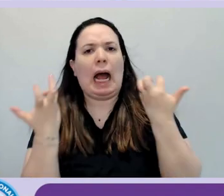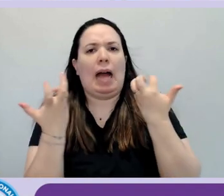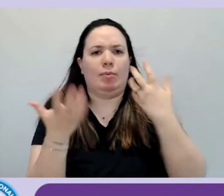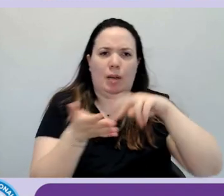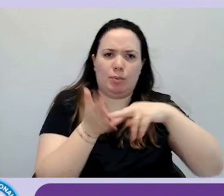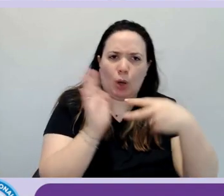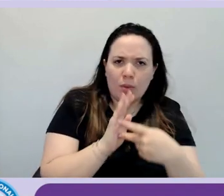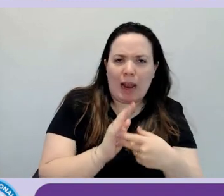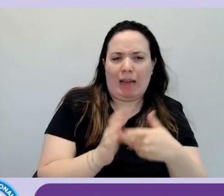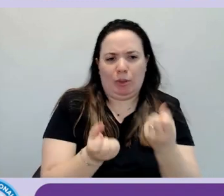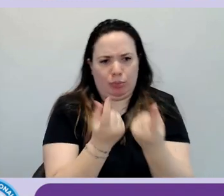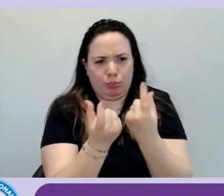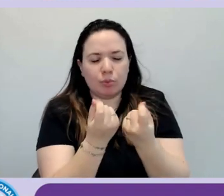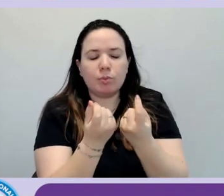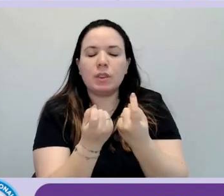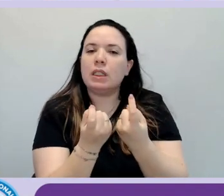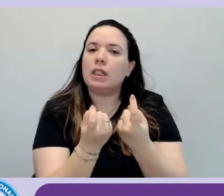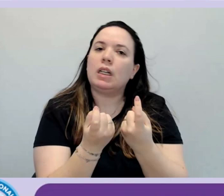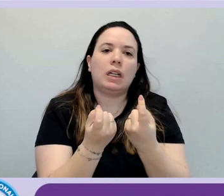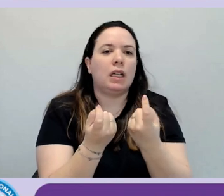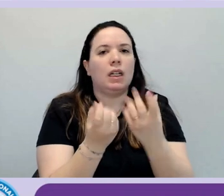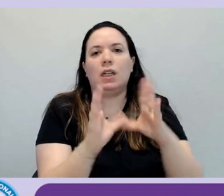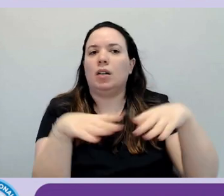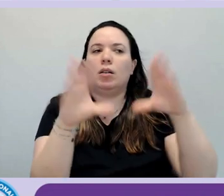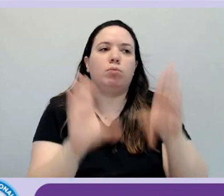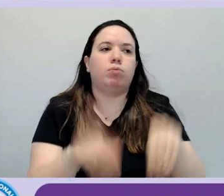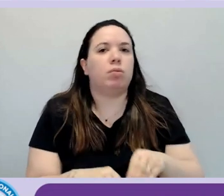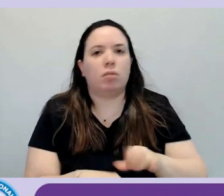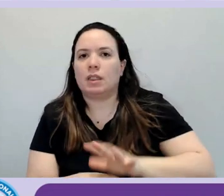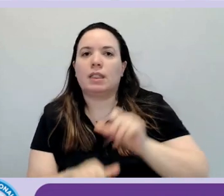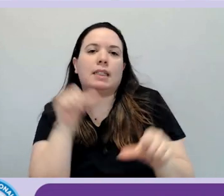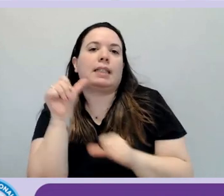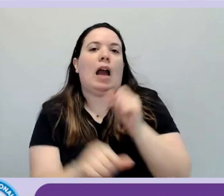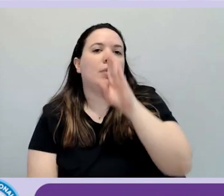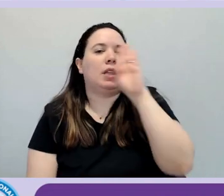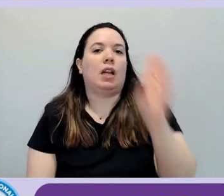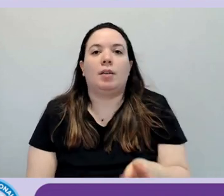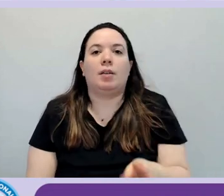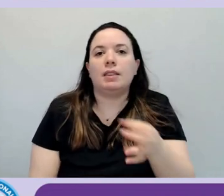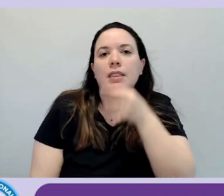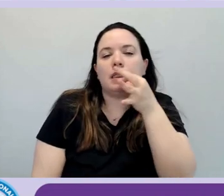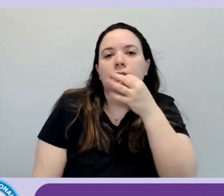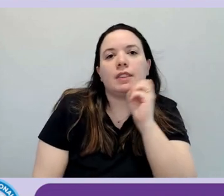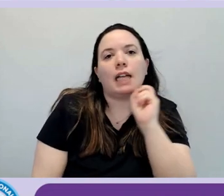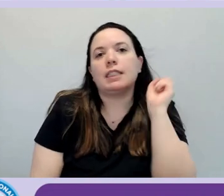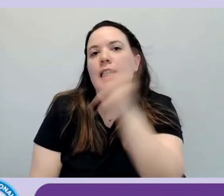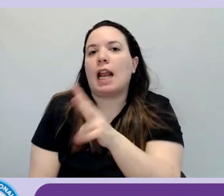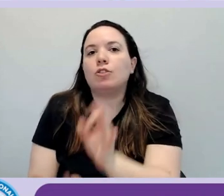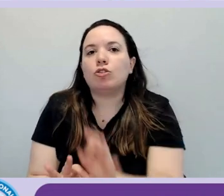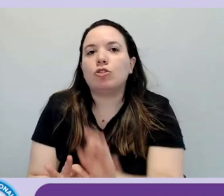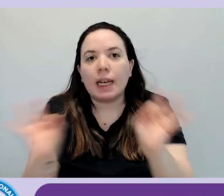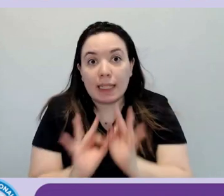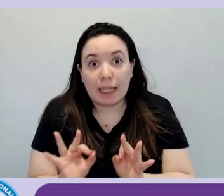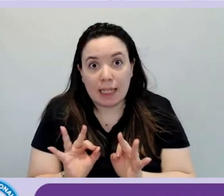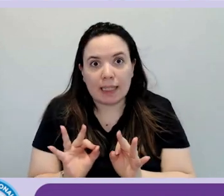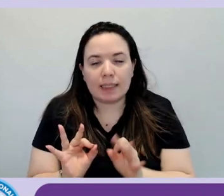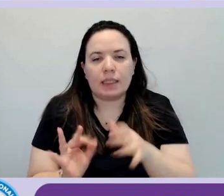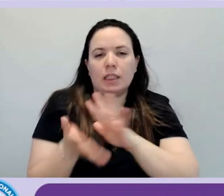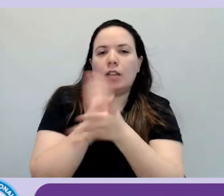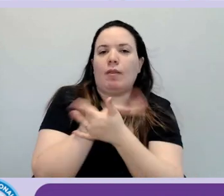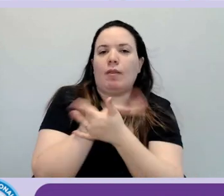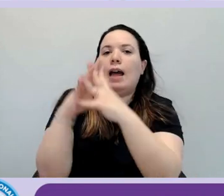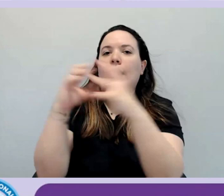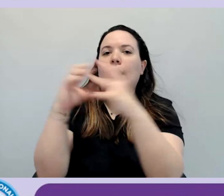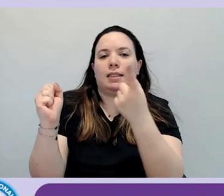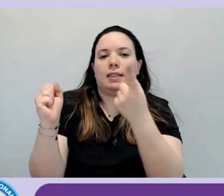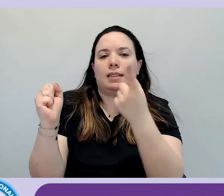altrove dove possono farlo. Quindi in questo caso un'azienda perde soldi, perde possibili clienti per l